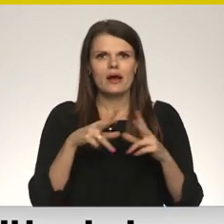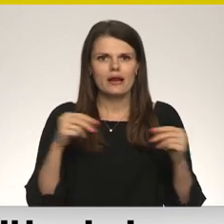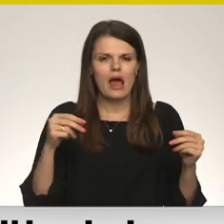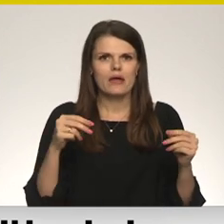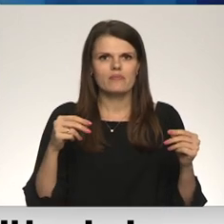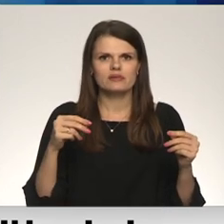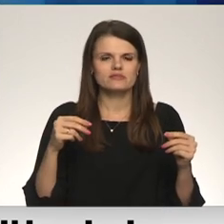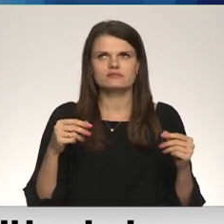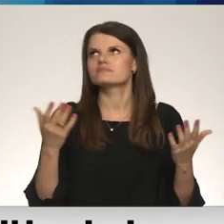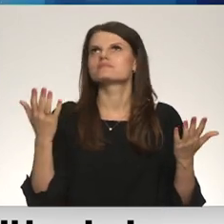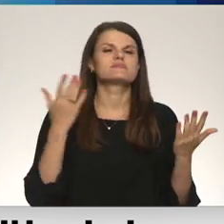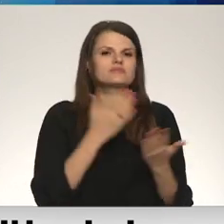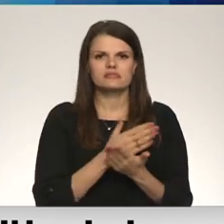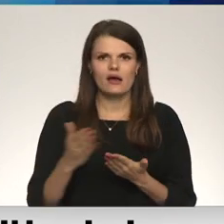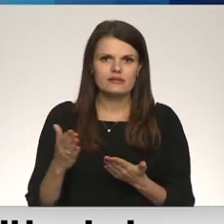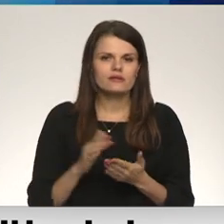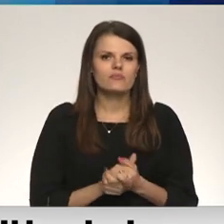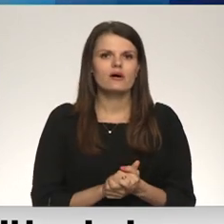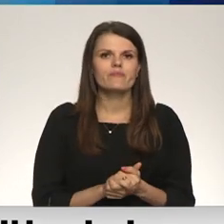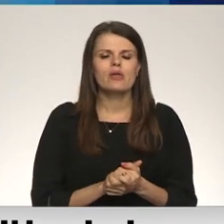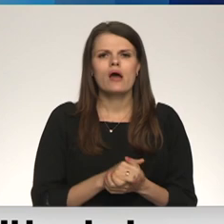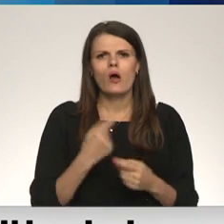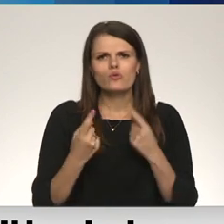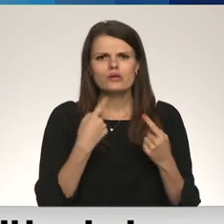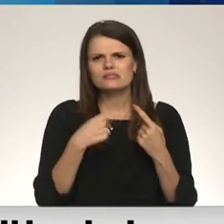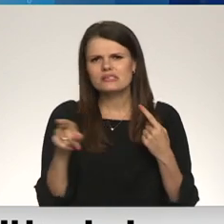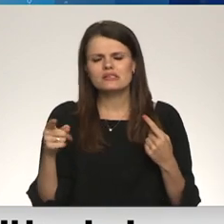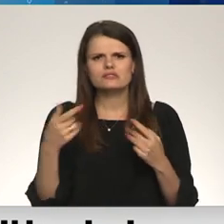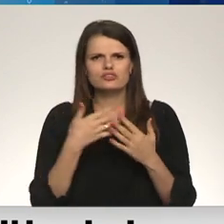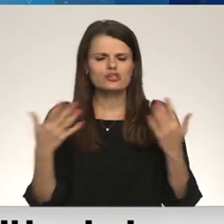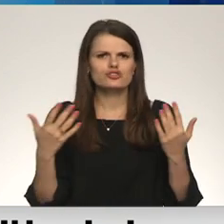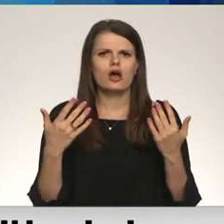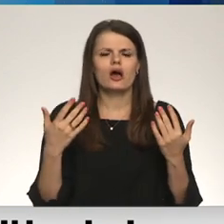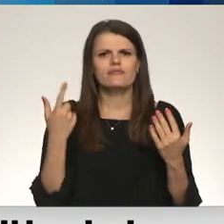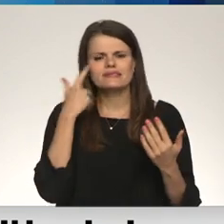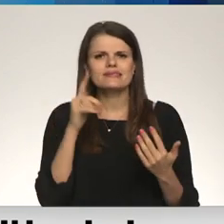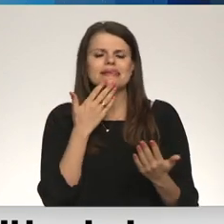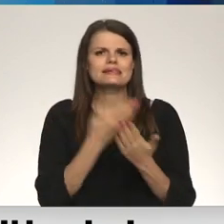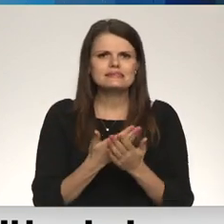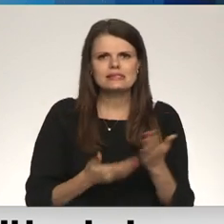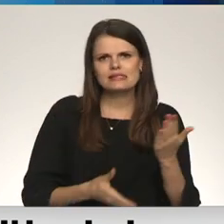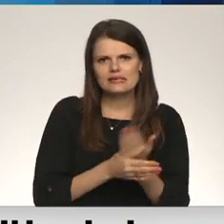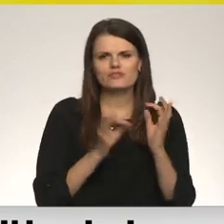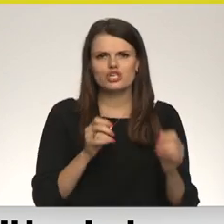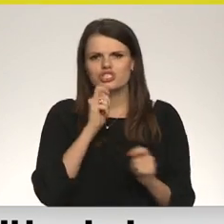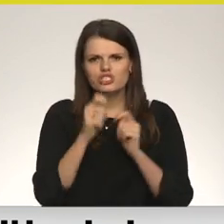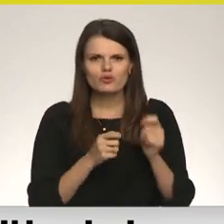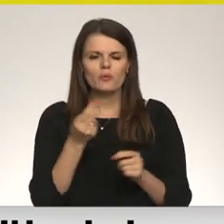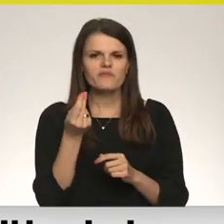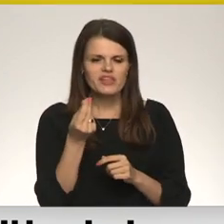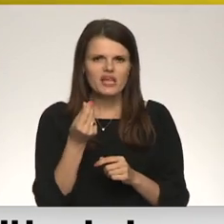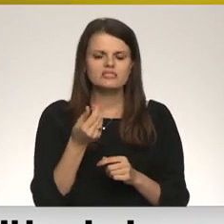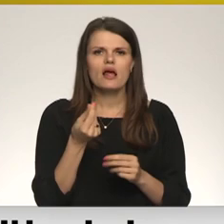nekrīt. Iestākot jau mūsu sarunu, uzskaitīt, cik daudz dažādas ir citas inicitīvas. Tieši arī finansiāli